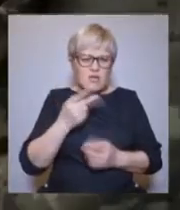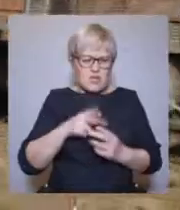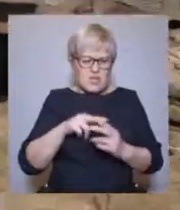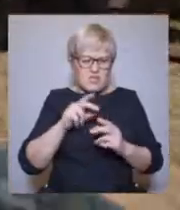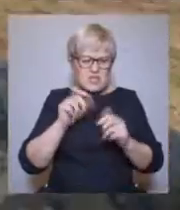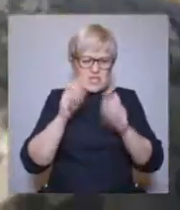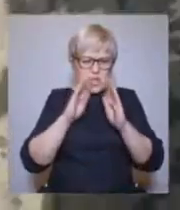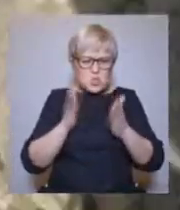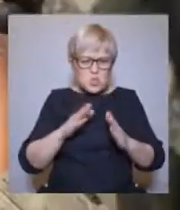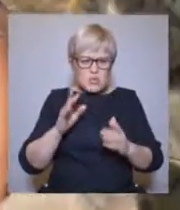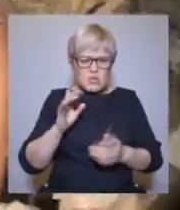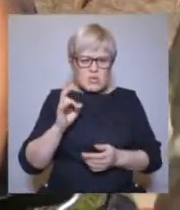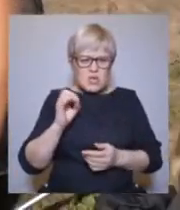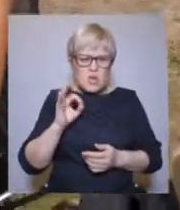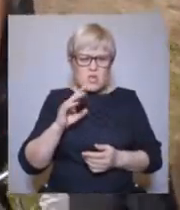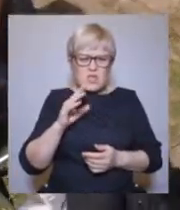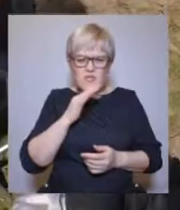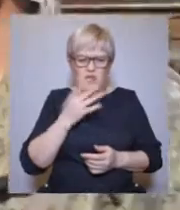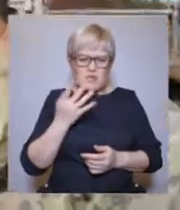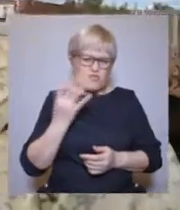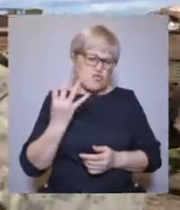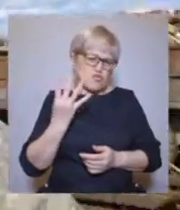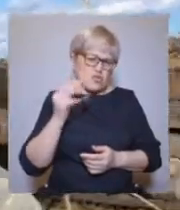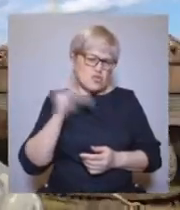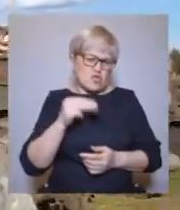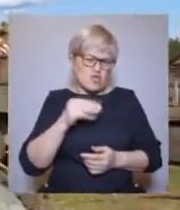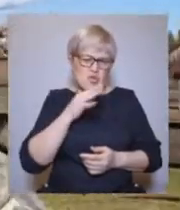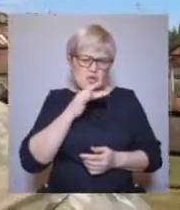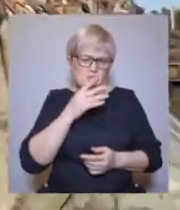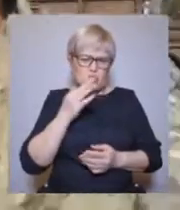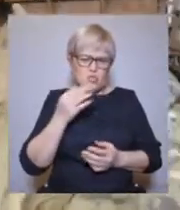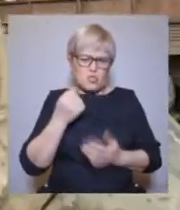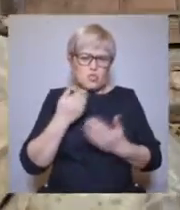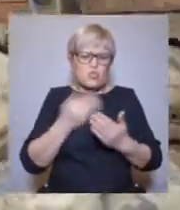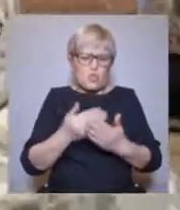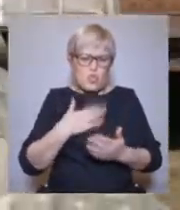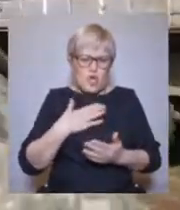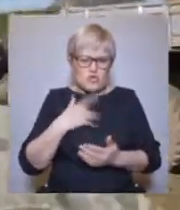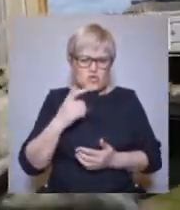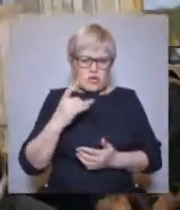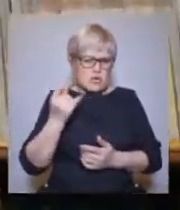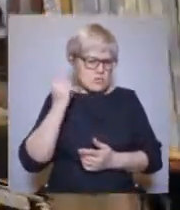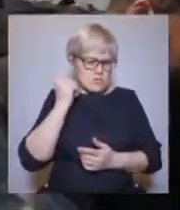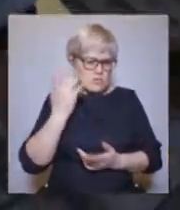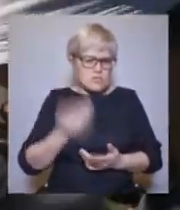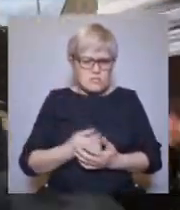да, да. Сказалось в униолитическое время, 4-е тысячелетие до нашей эры.